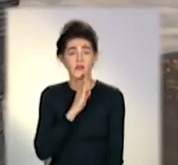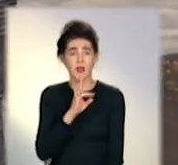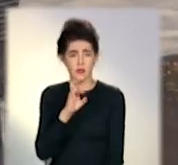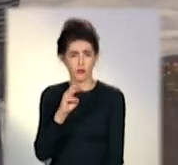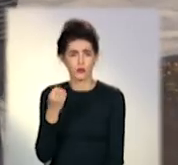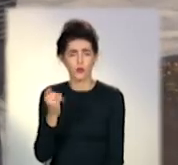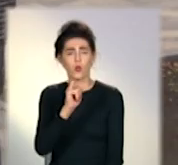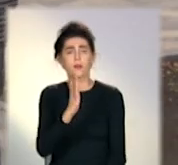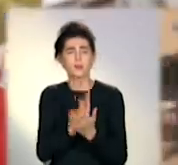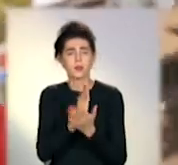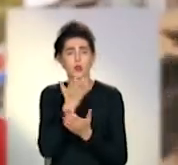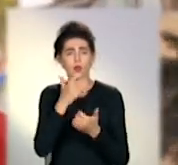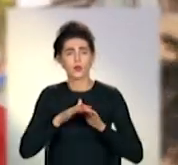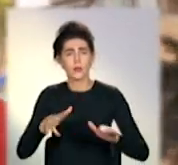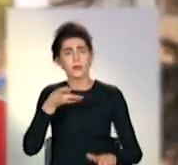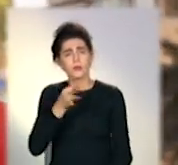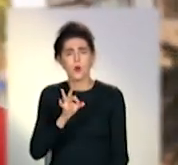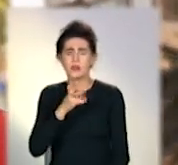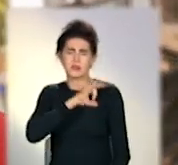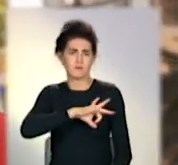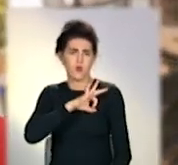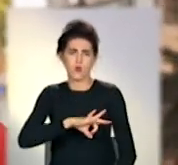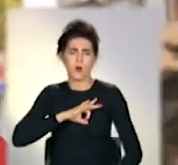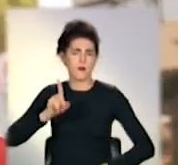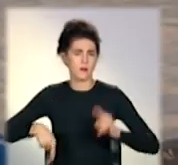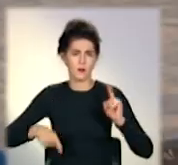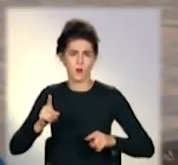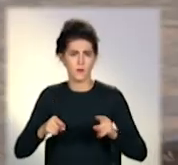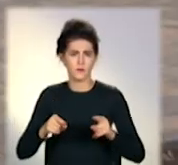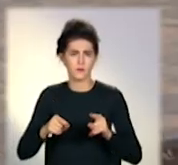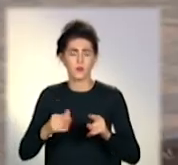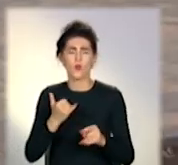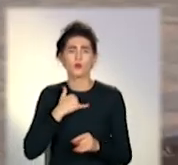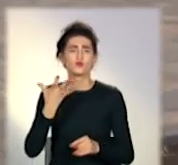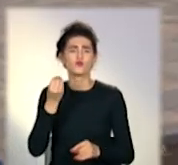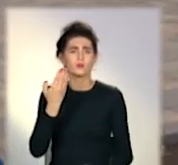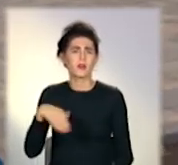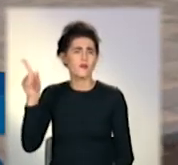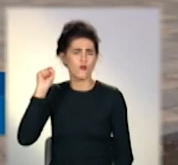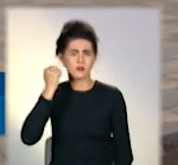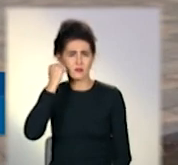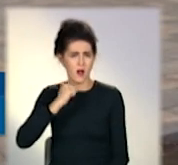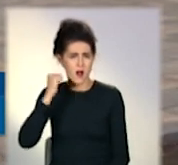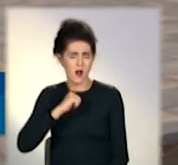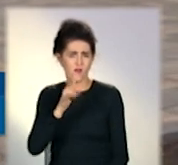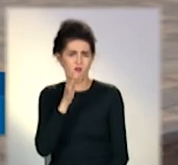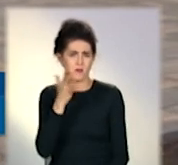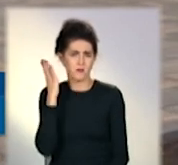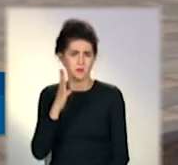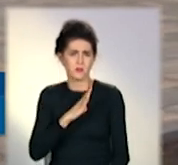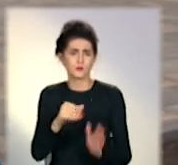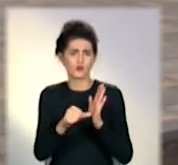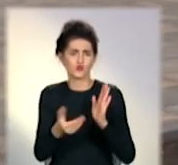обігрівач є, та ним вона майже не користується. У мене ще тих времень камін, там всіх шість